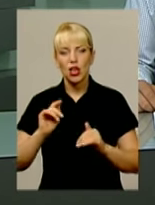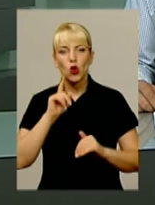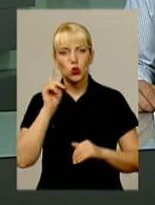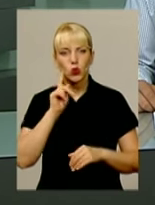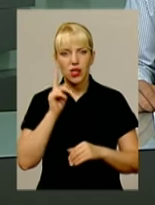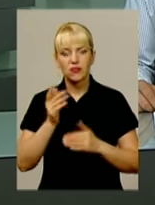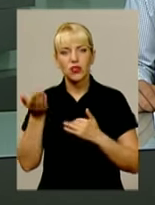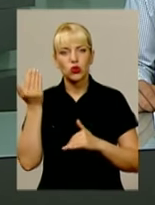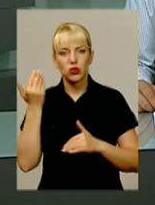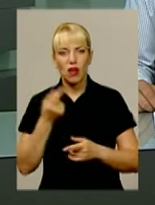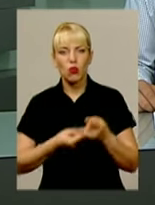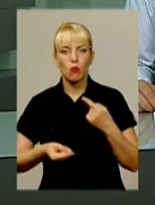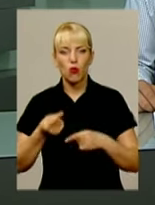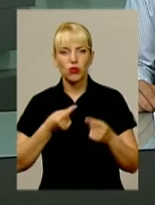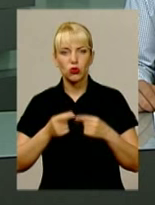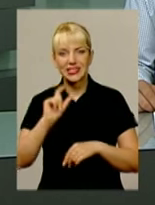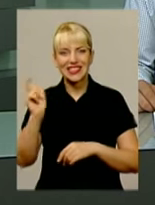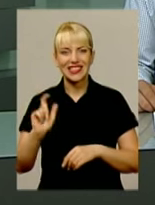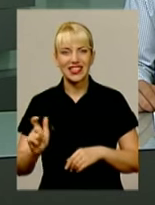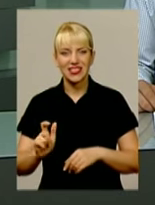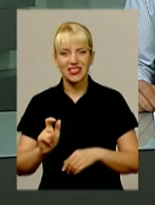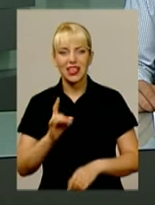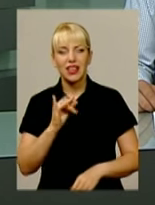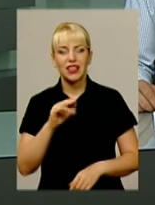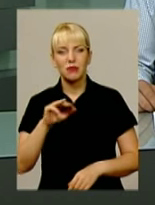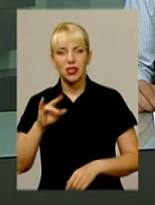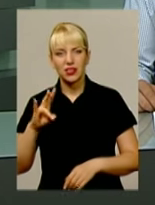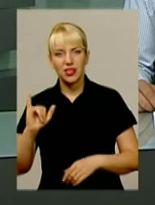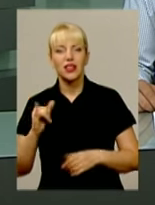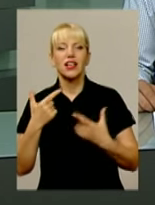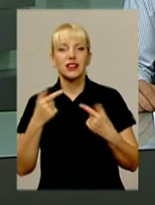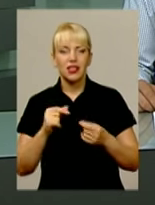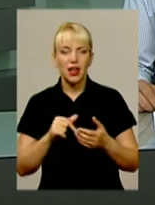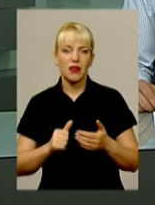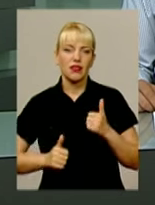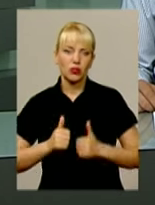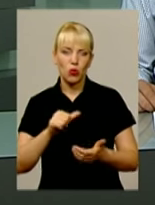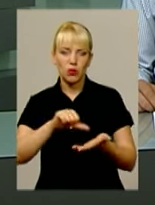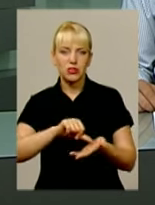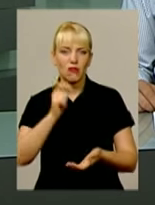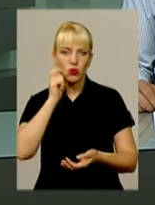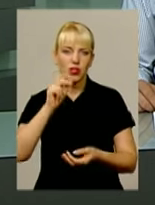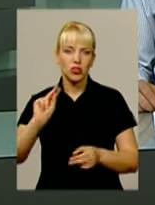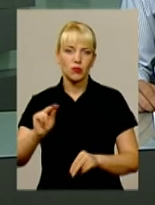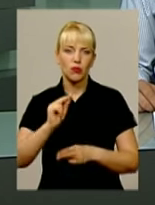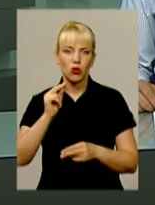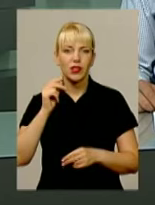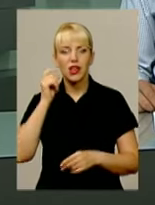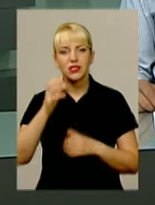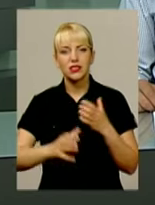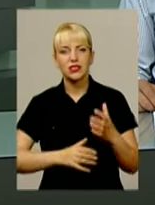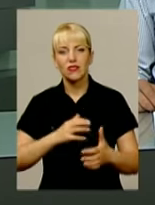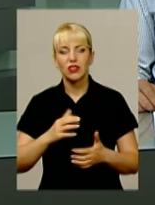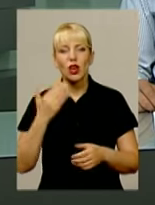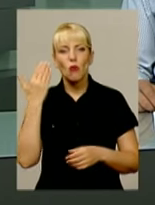нещодавно повернулися з італійського «Ріміні», де гідно представили Україну на чемпіонаті світу. Про їхні